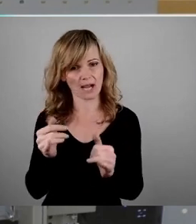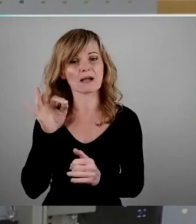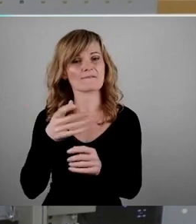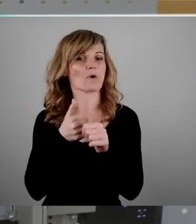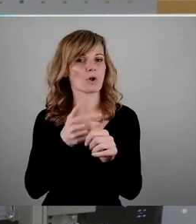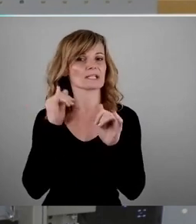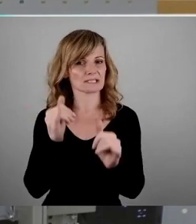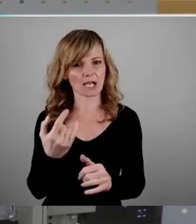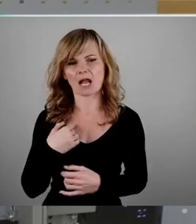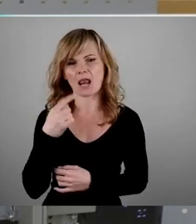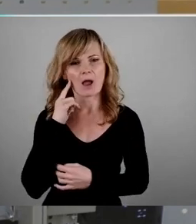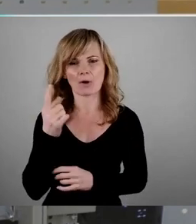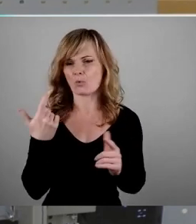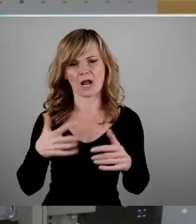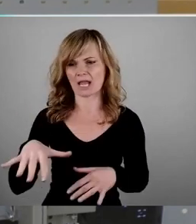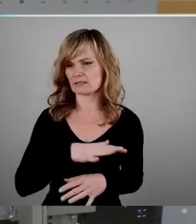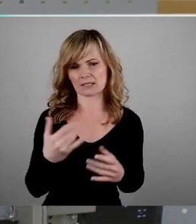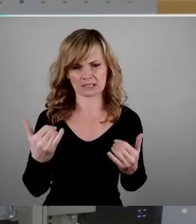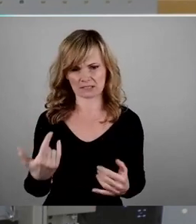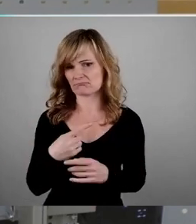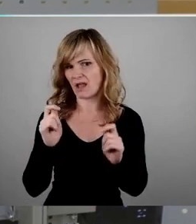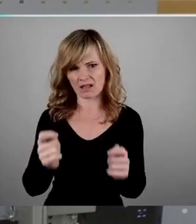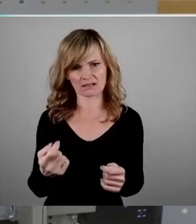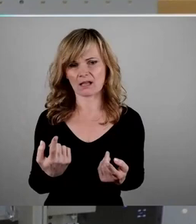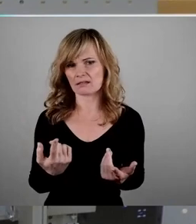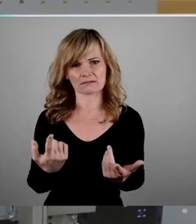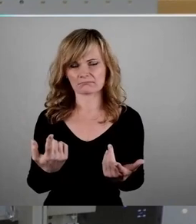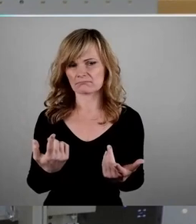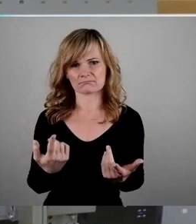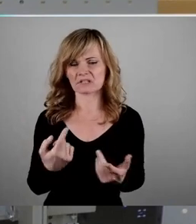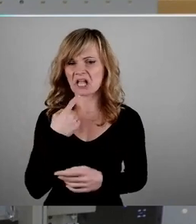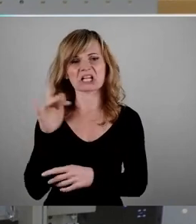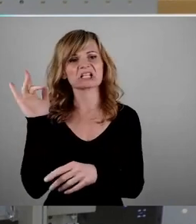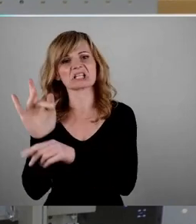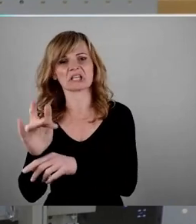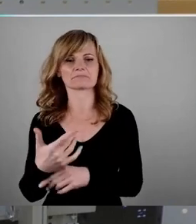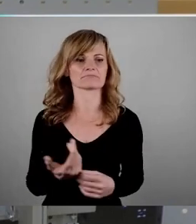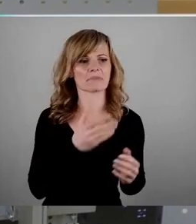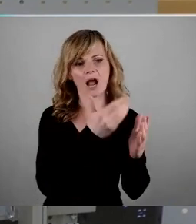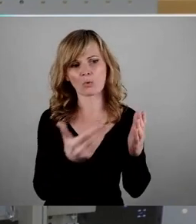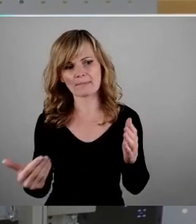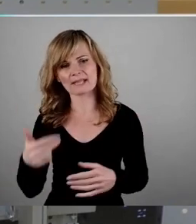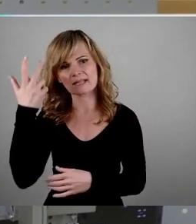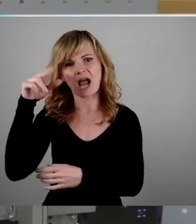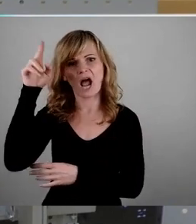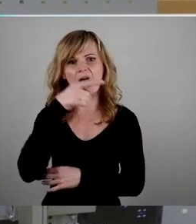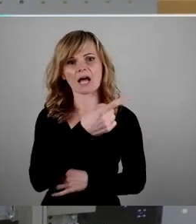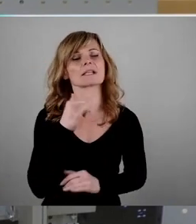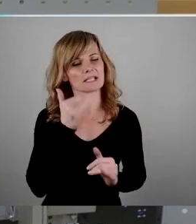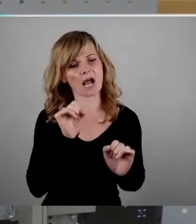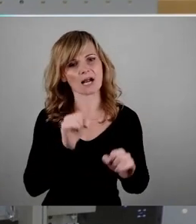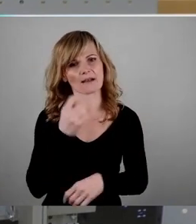ich glaube, es ist noch niemand im Saal, der diesem Antrag gegenstimmen will. Wenn man die Argumente von Herrn Haase nimmt, sind die nachvollziehbar.